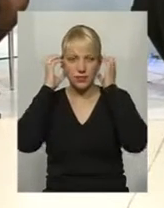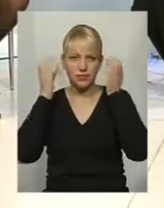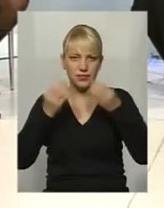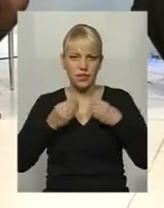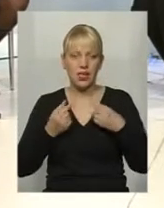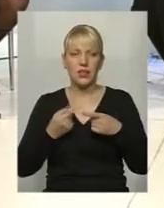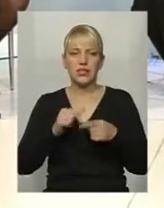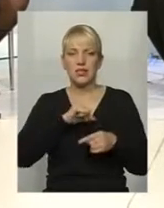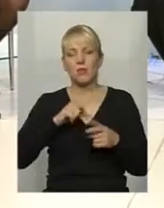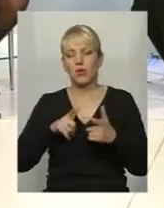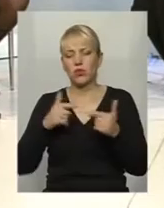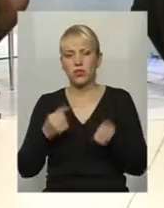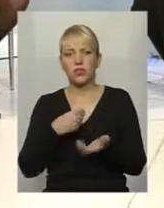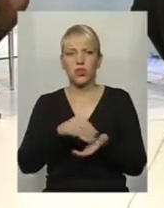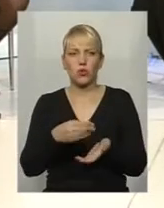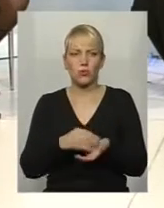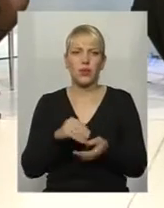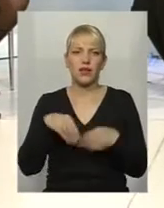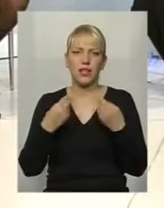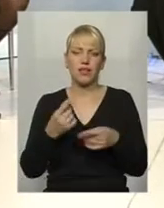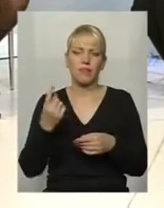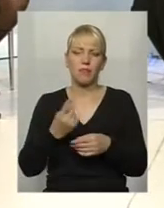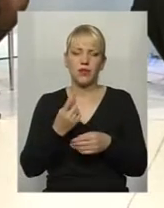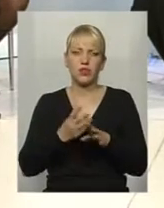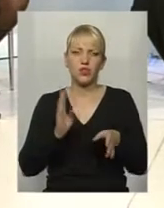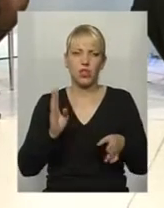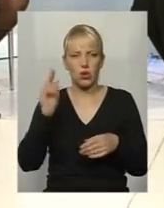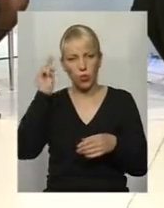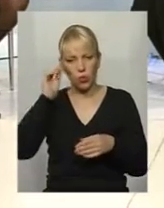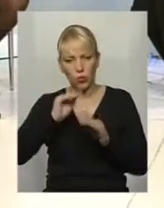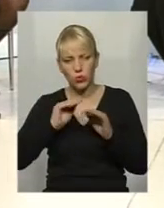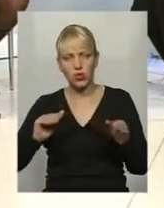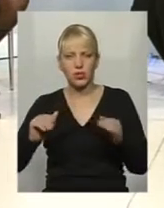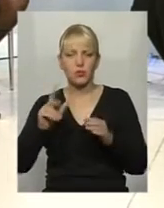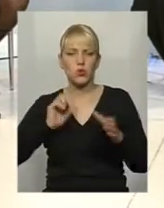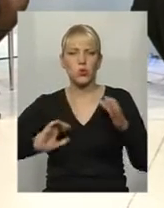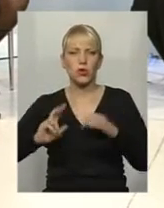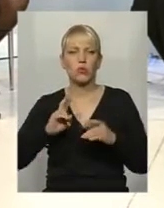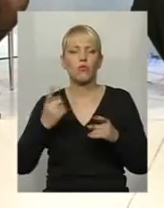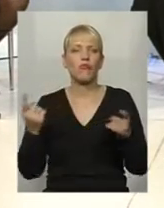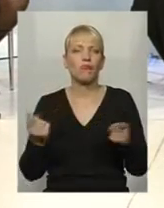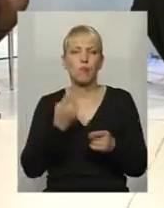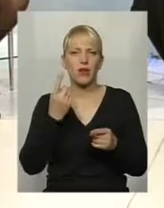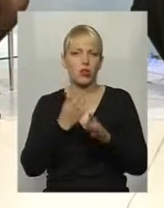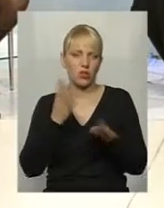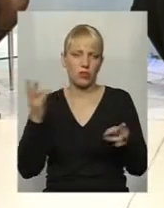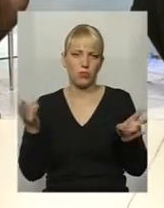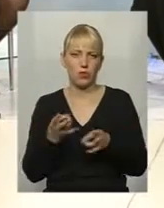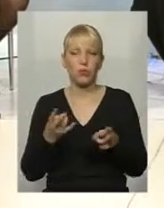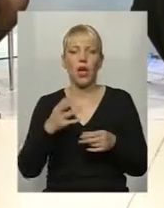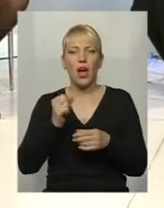організація закупляє, дає в першу чергу учням, студентам, тим, кому це в першу чергу потрібно. Але ми